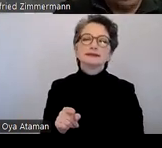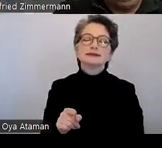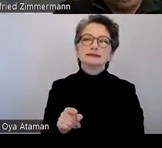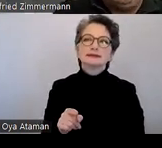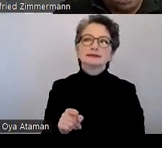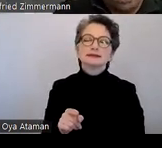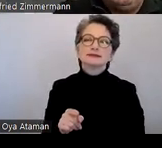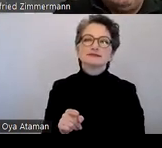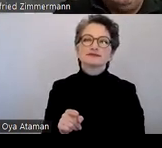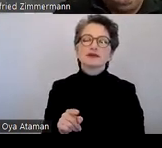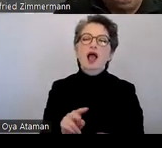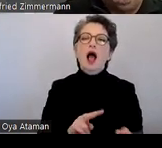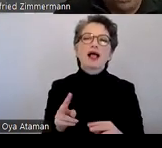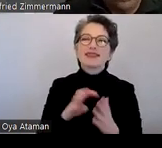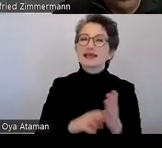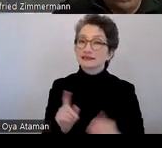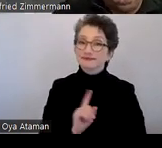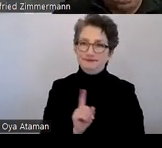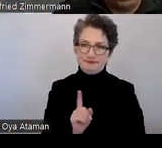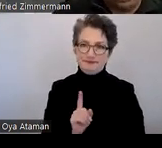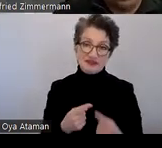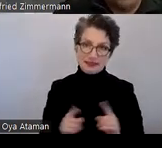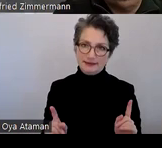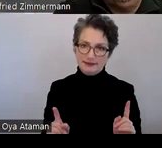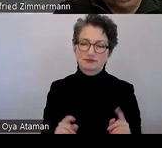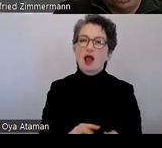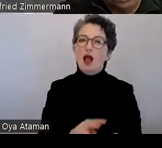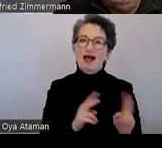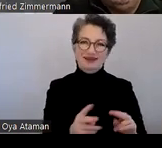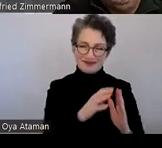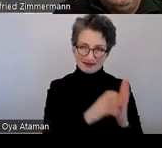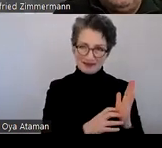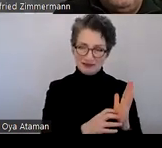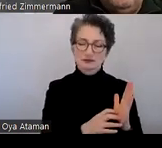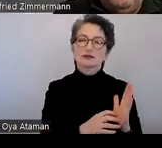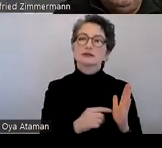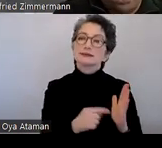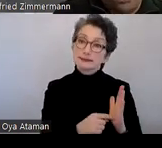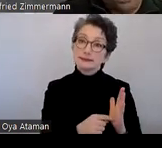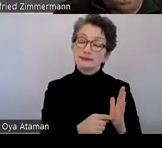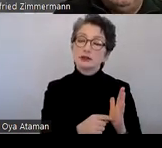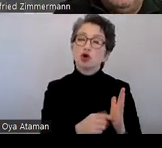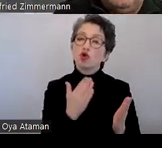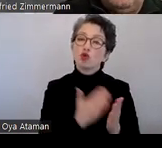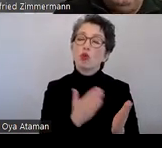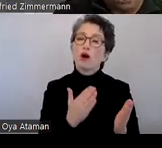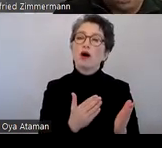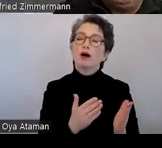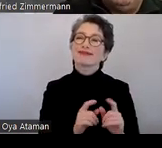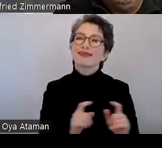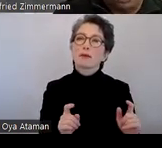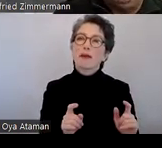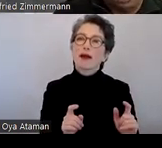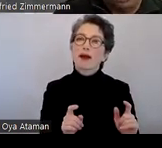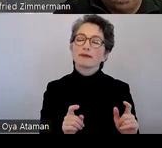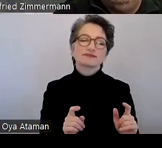anders als alternative Texte. Also bei alternativen Texten geht nicht nur um, also